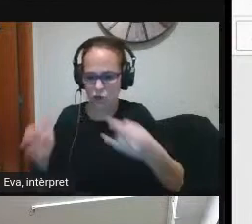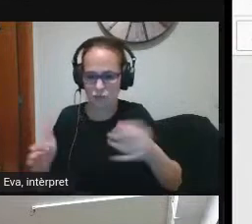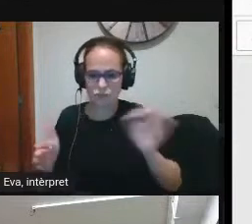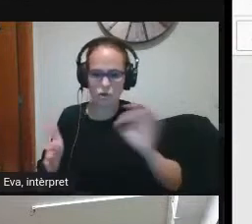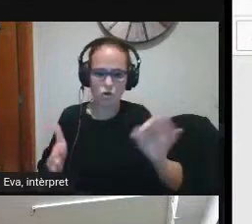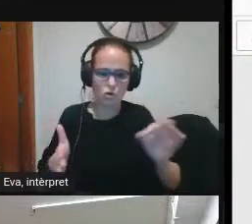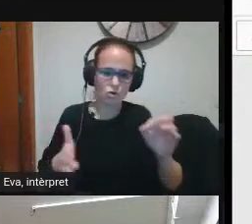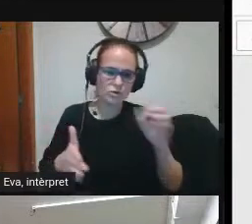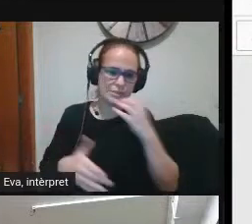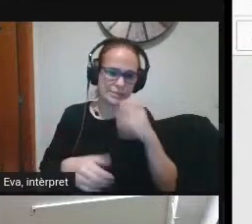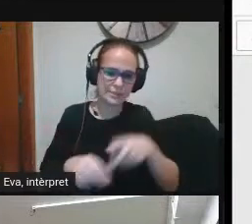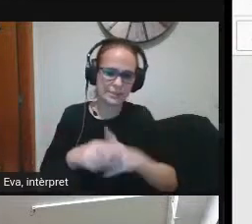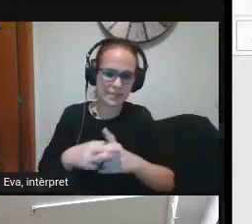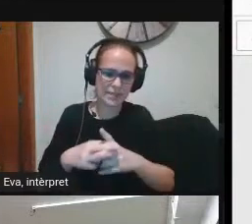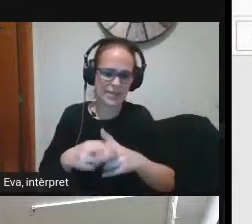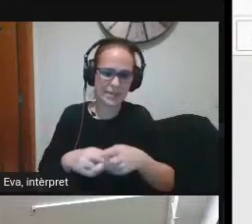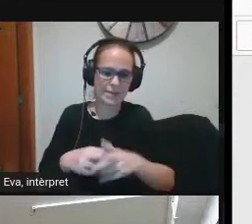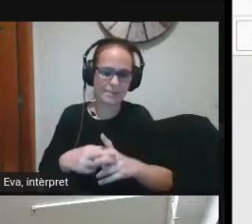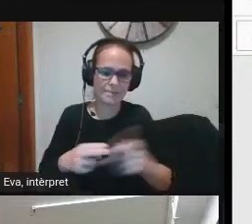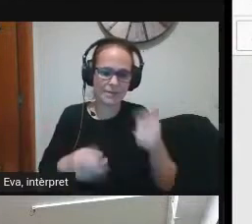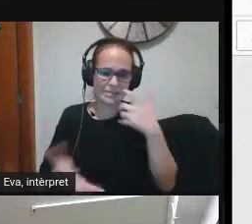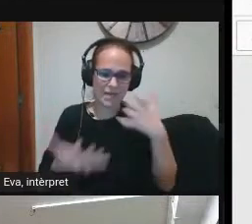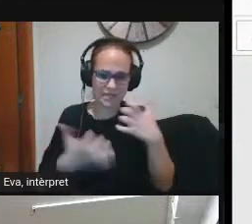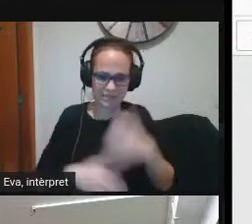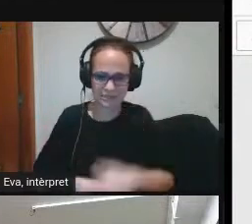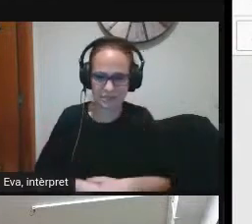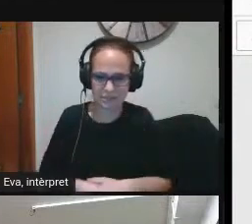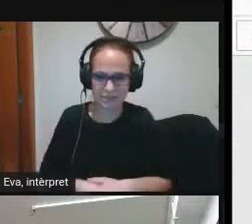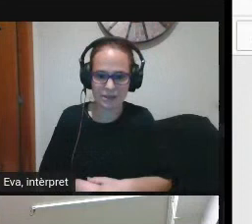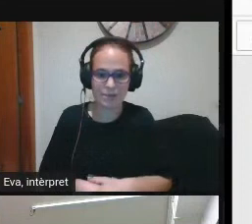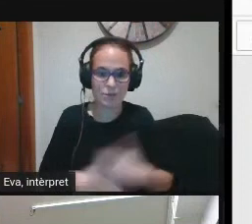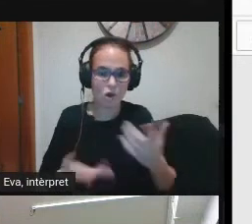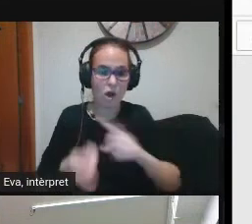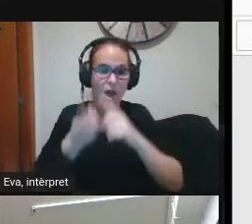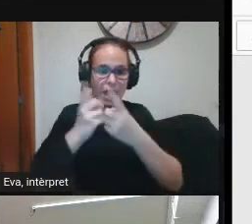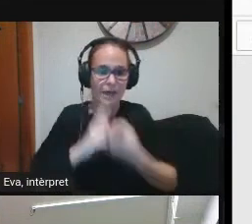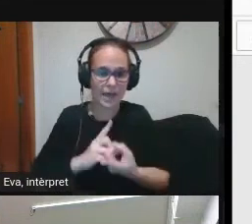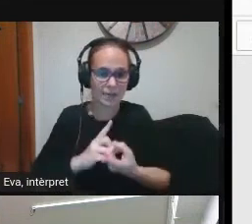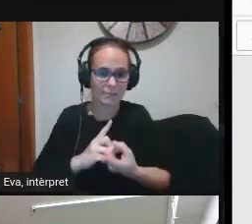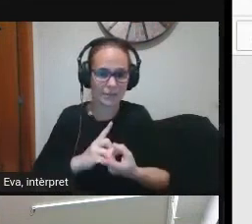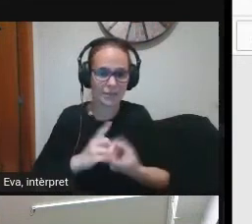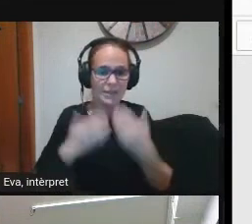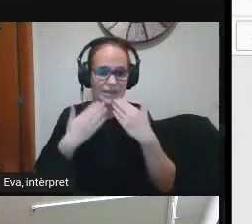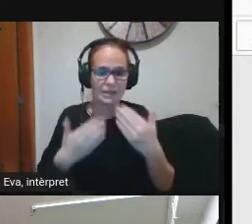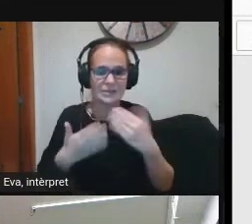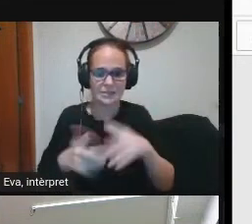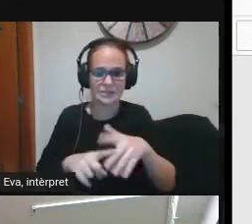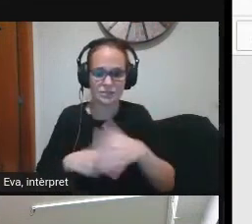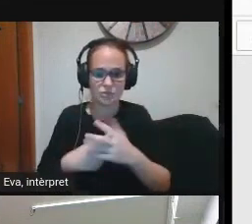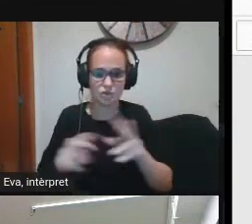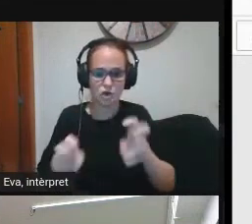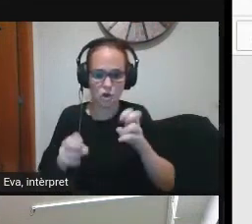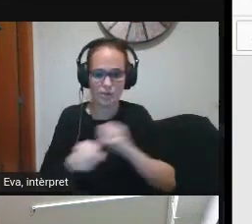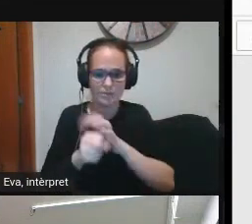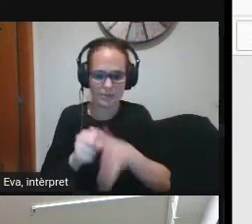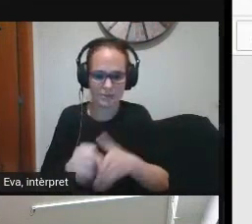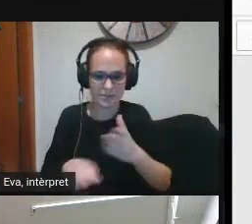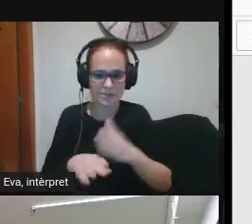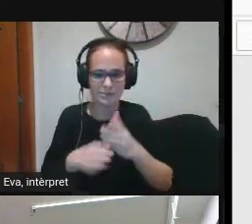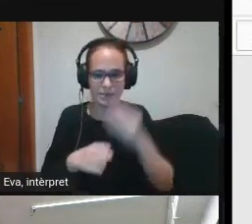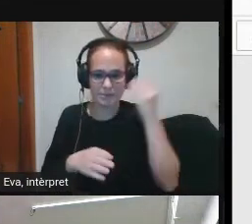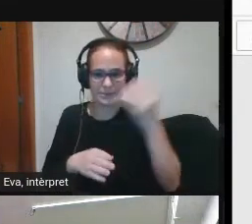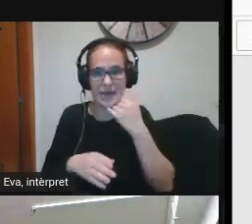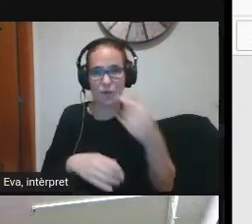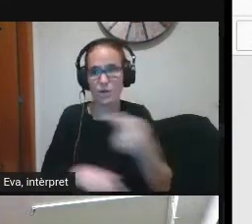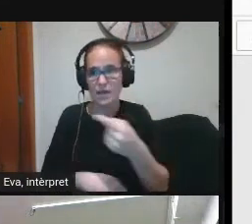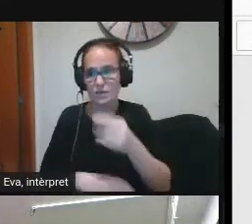el taller que era de l'àmbit més artístic aquest curs en canvi arrel de la nova situació de pandèmia que sempre podíem pensar que és un